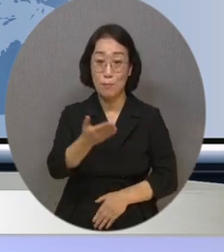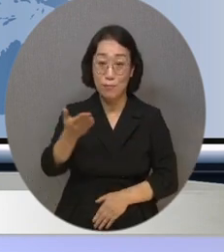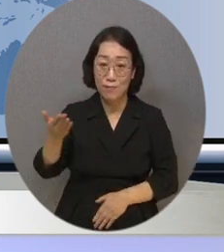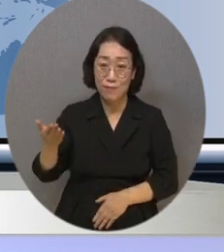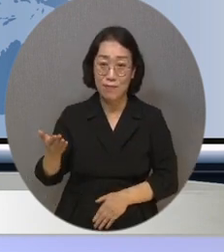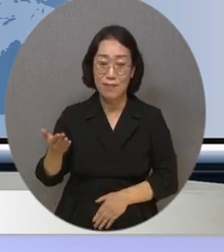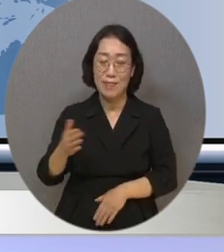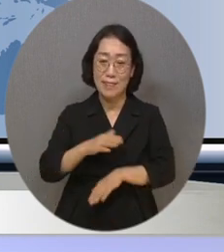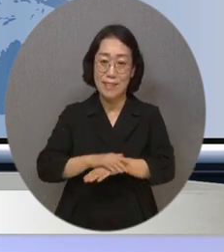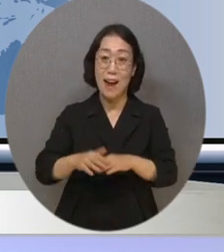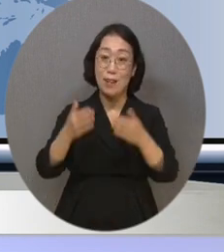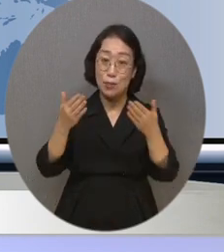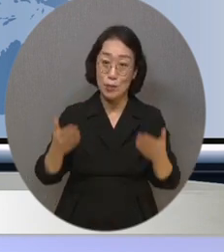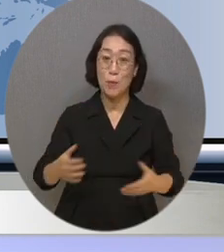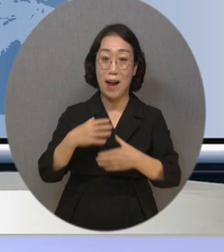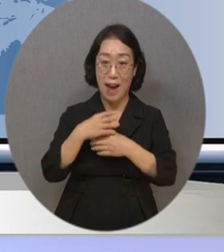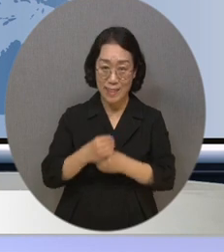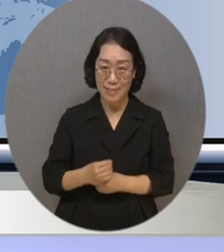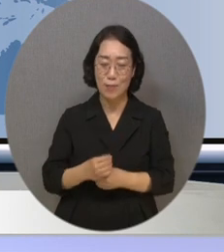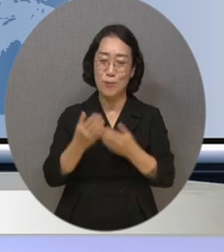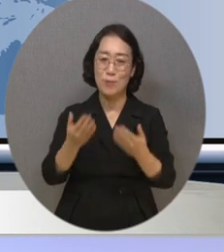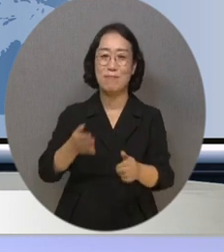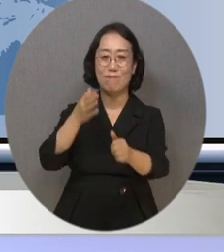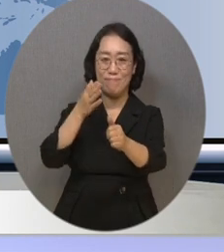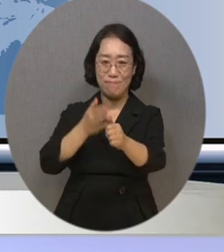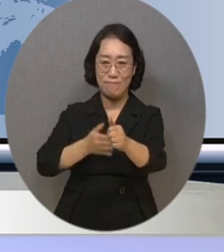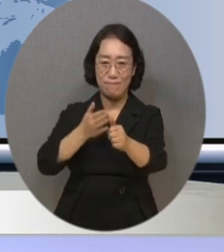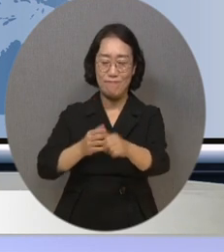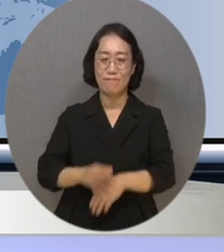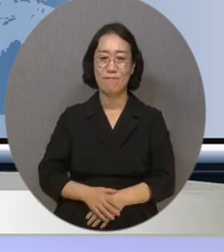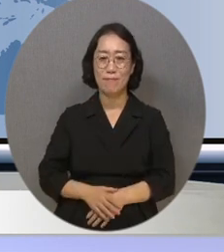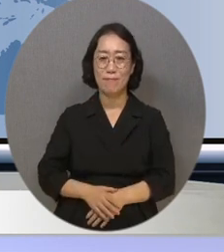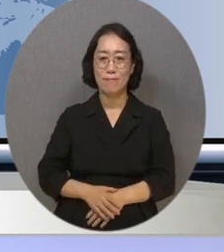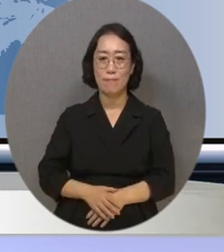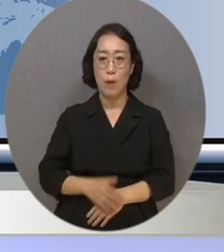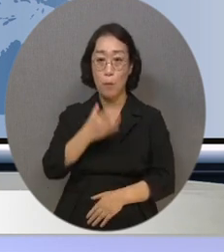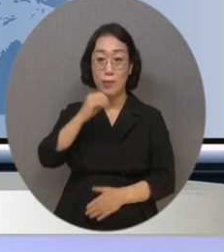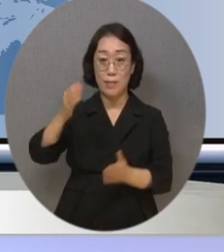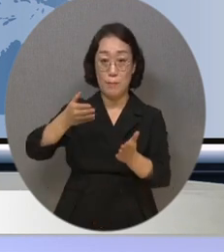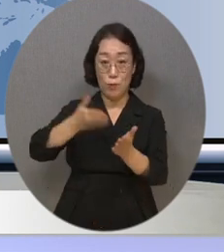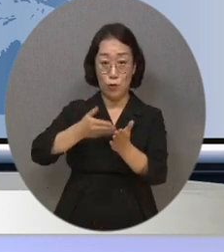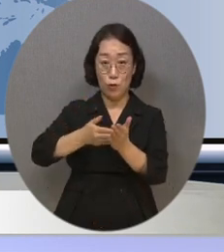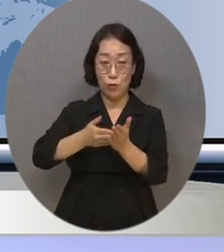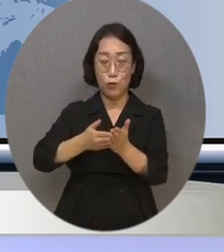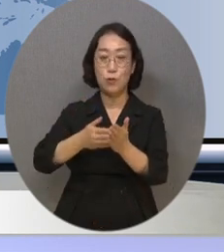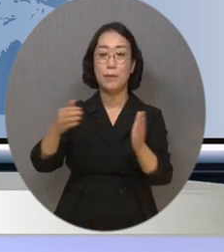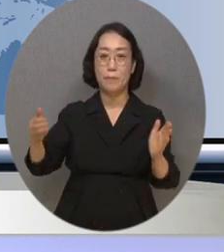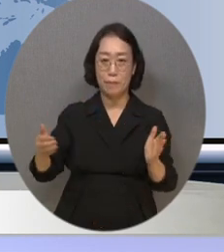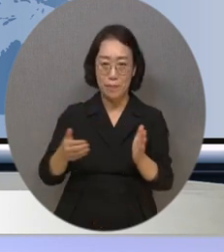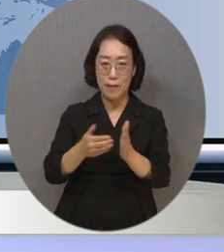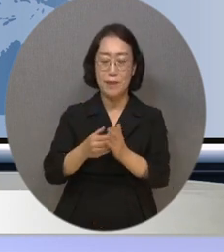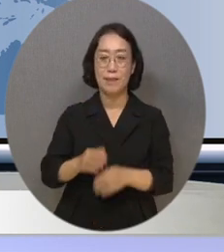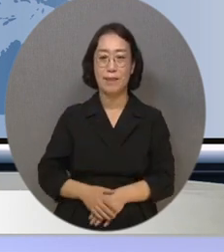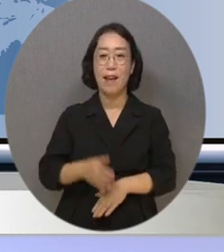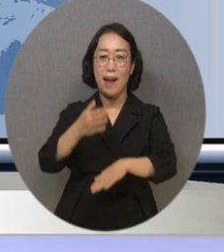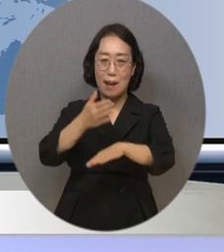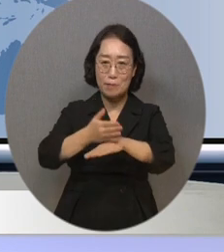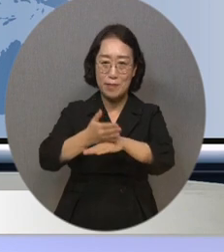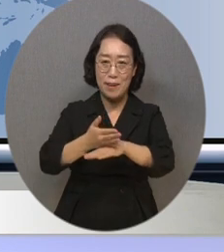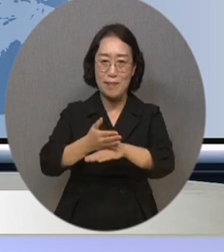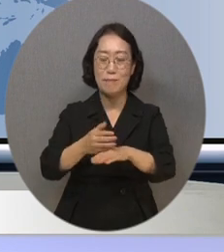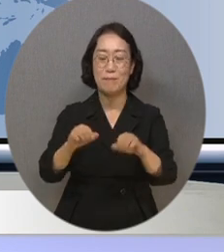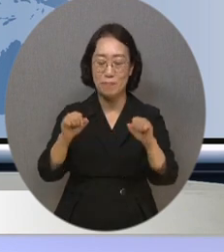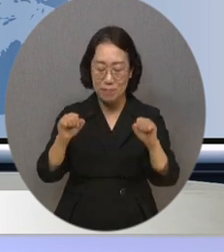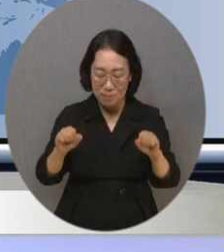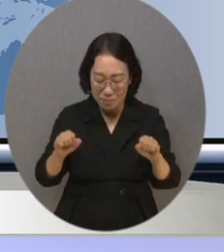여러분 즐겁고 안전한 연휴 보내세요. 이상 WBC 복지TV 뉴스24를 마칩니다. 시청해주셔서